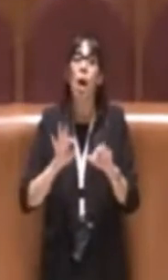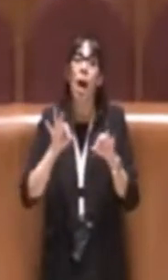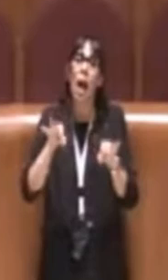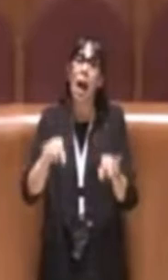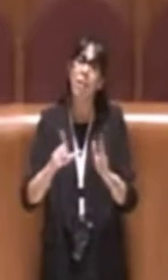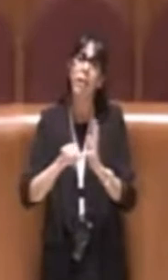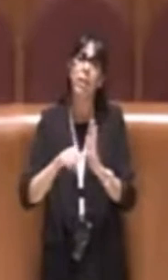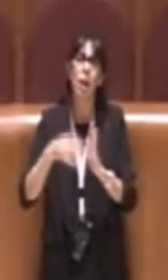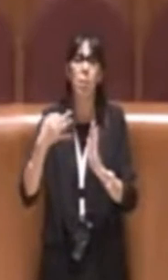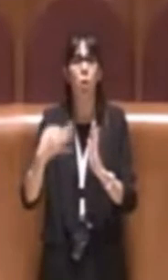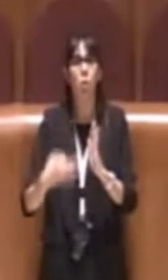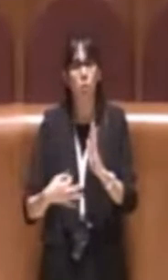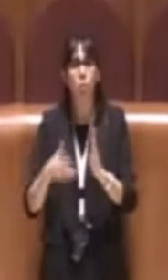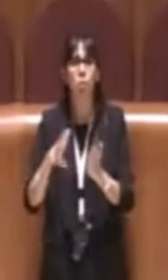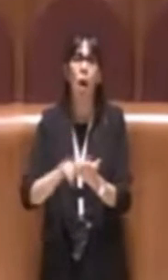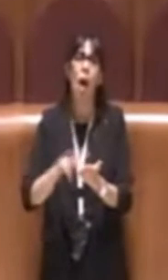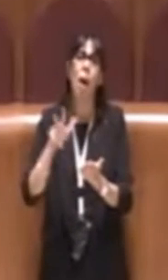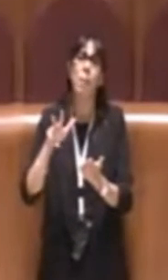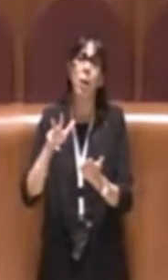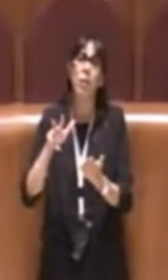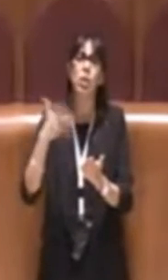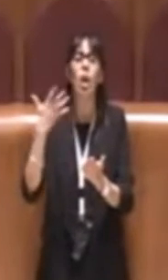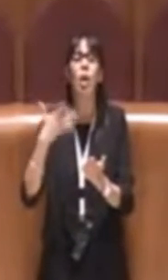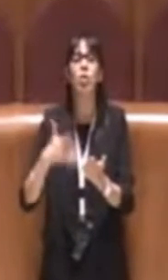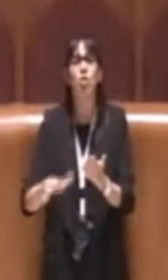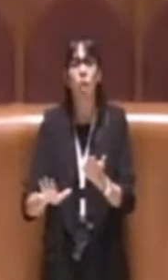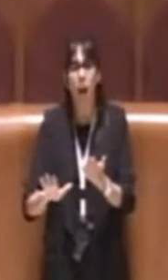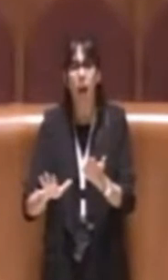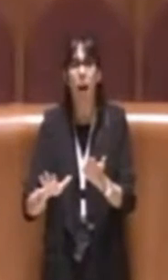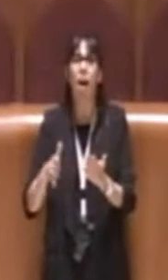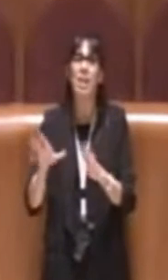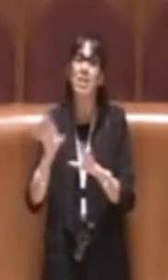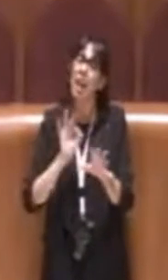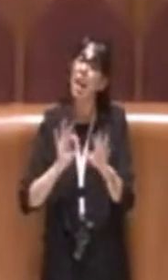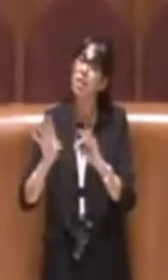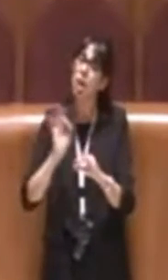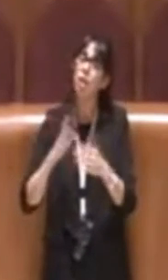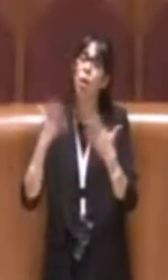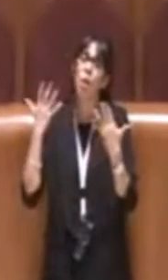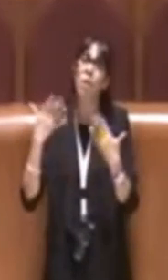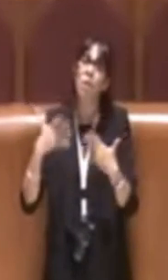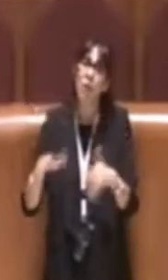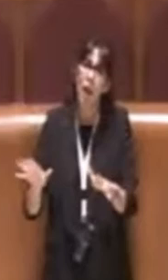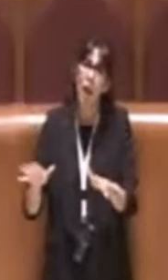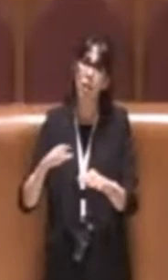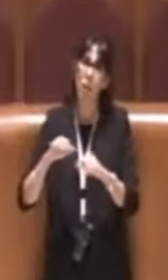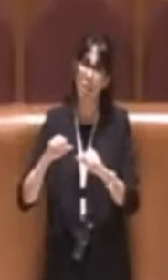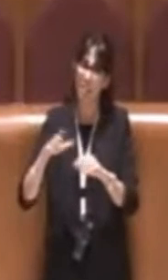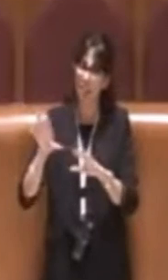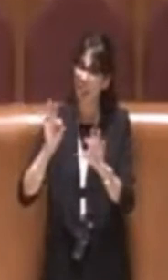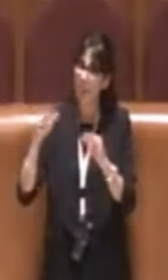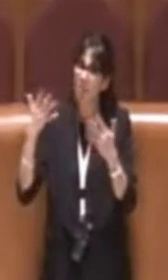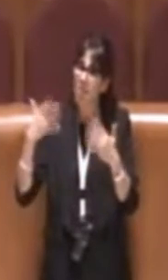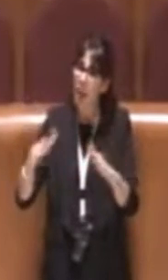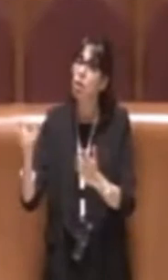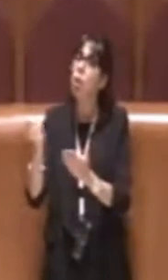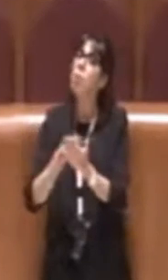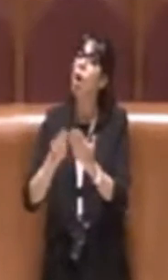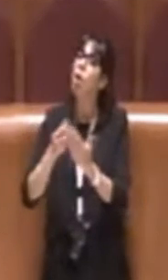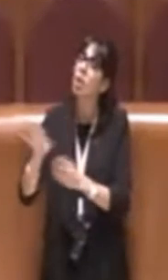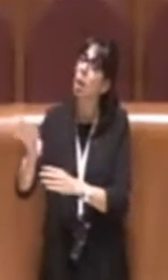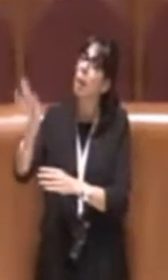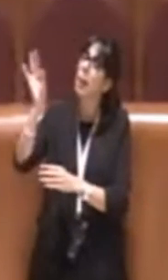tempi dell'approvazione già con la selezione da parte dell'amministrazione del progetto